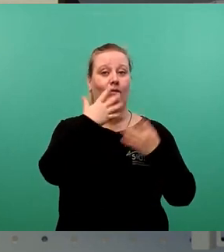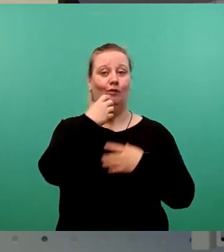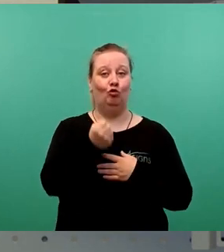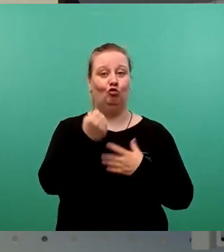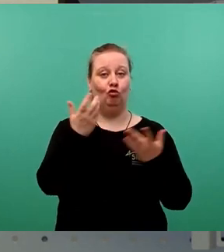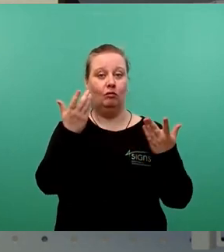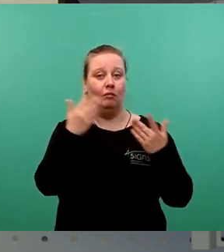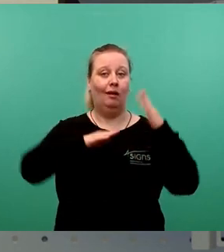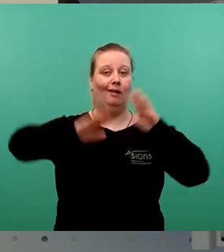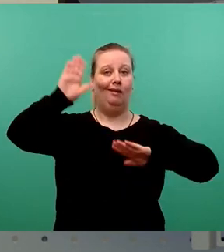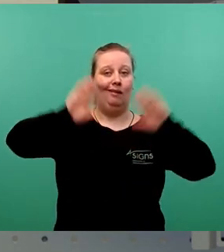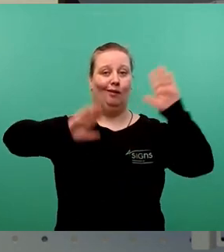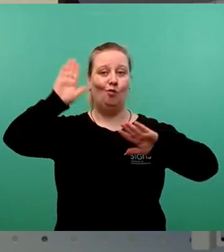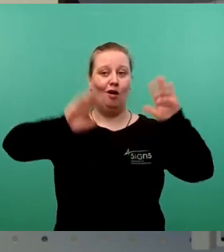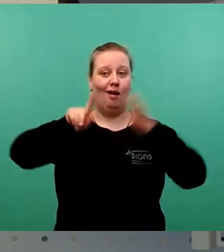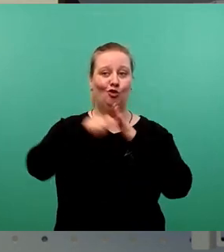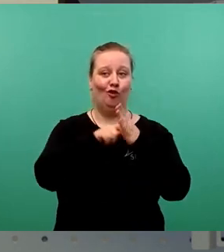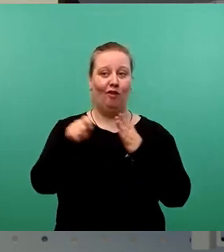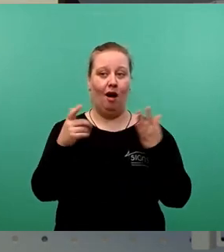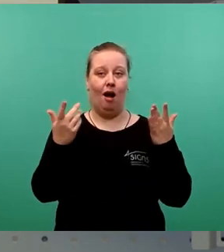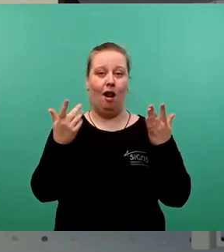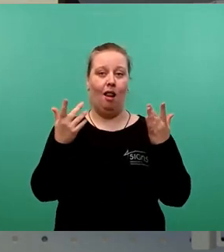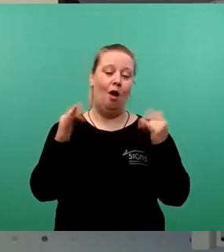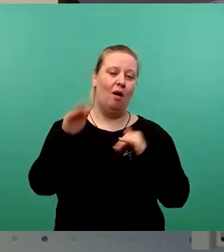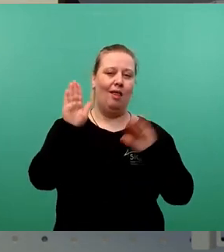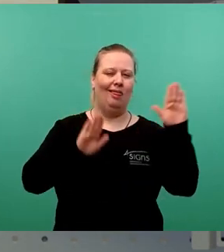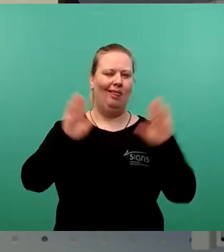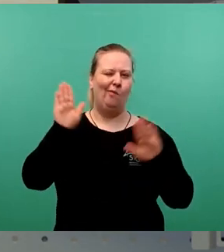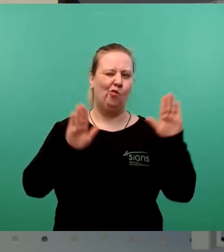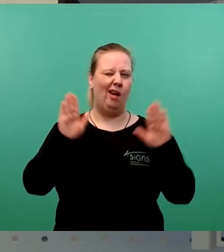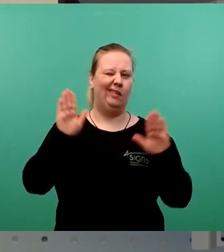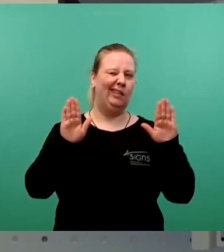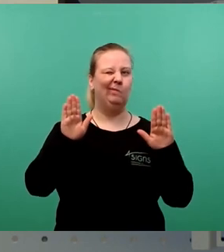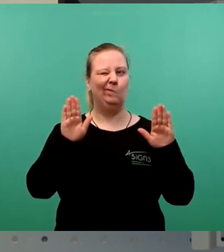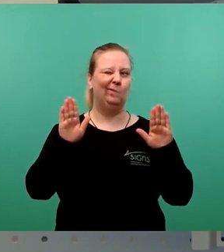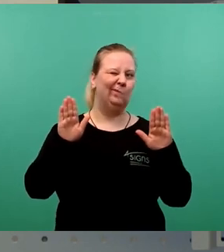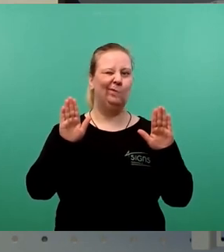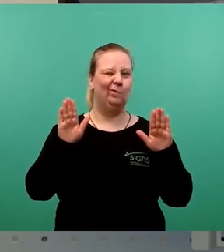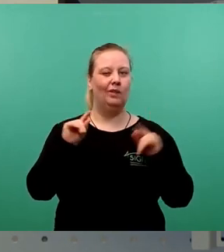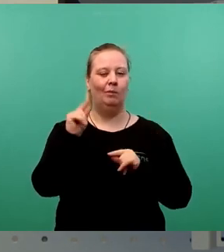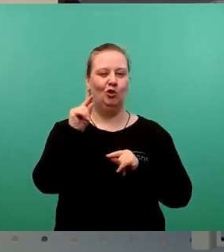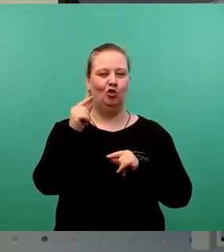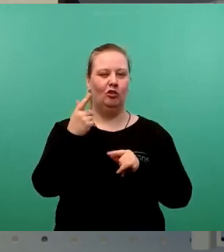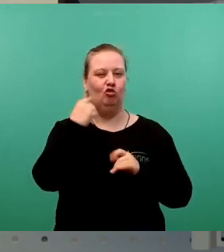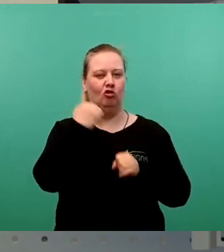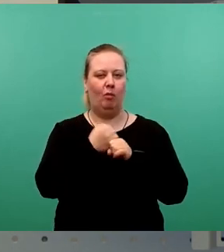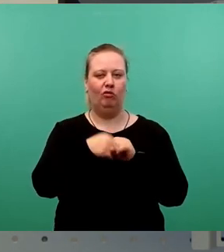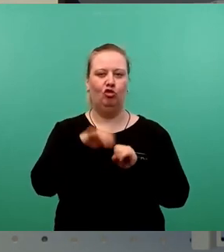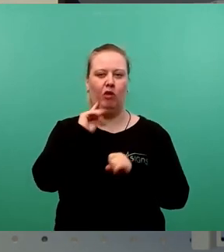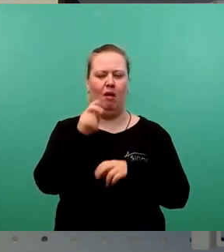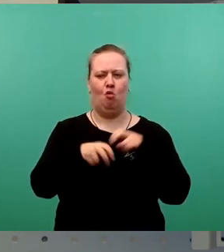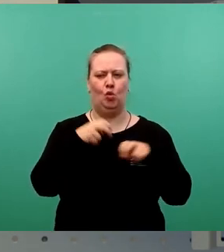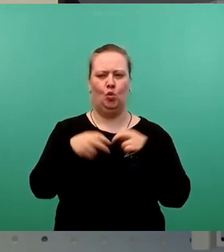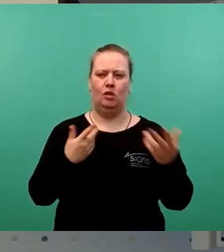demokratischen Wahl, obgleich der Begriff der Demokratie hier sehr inflationär in diesem Rat immer wieder aufs Neue benutzt wird und